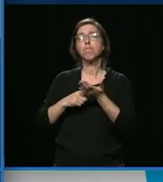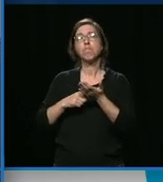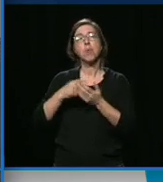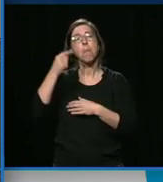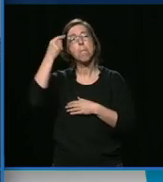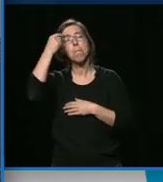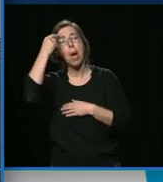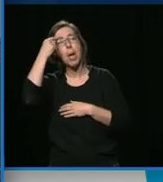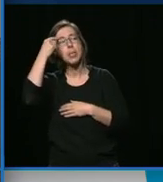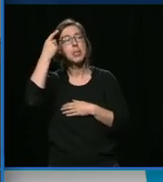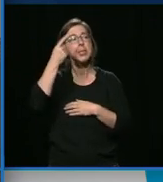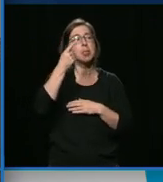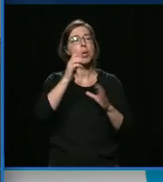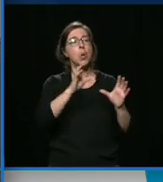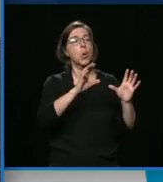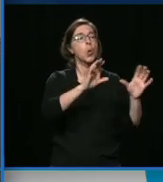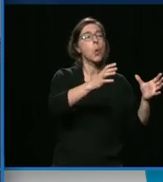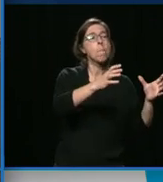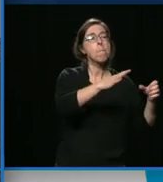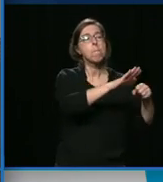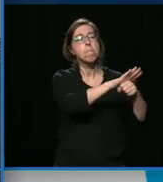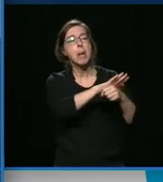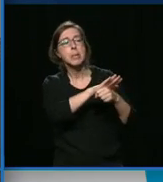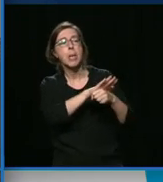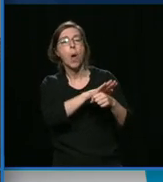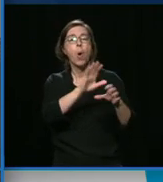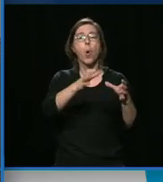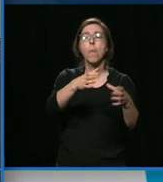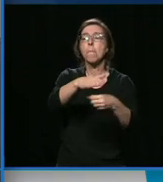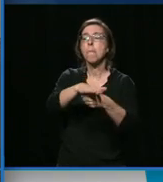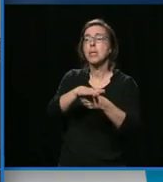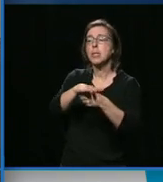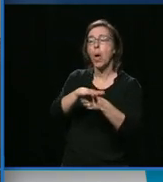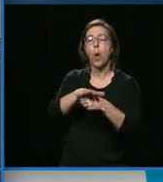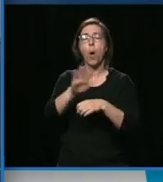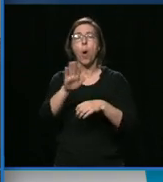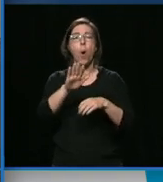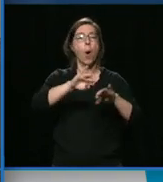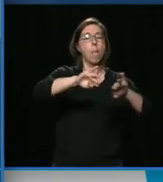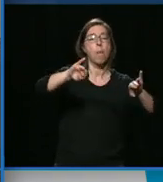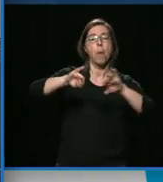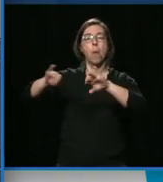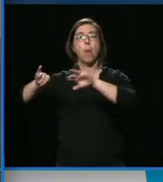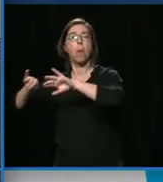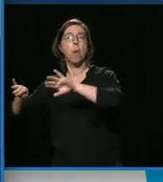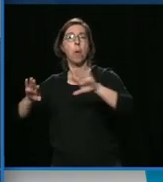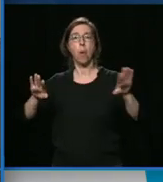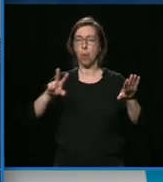ici pour défendre des dogues. On est ici pour représenter les citoyens.